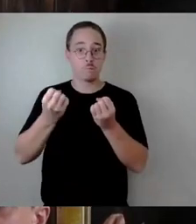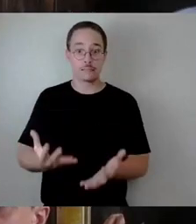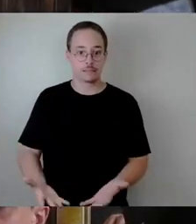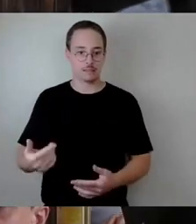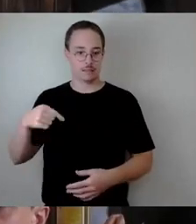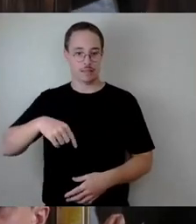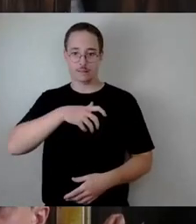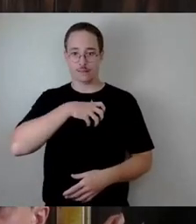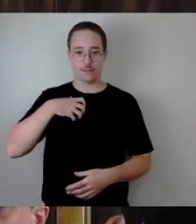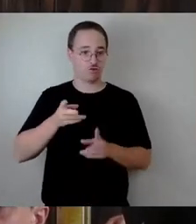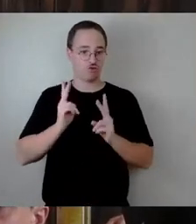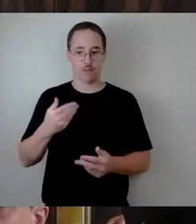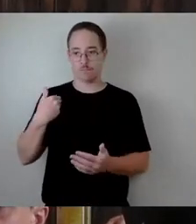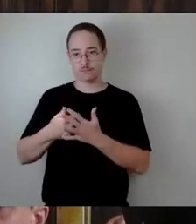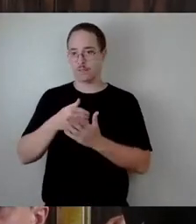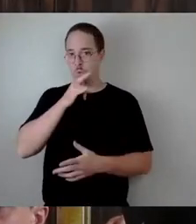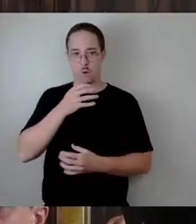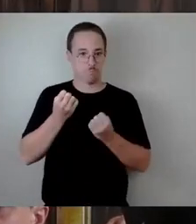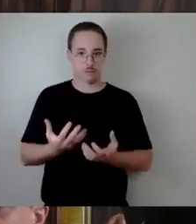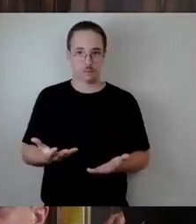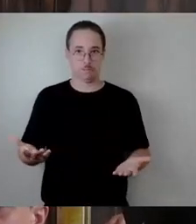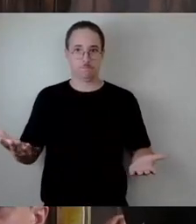schon noch mal ein besonderes Augenmerk drauf legen.